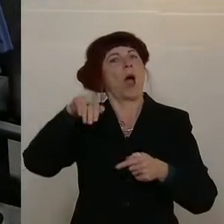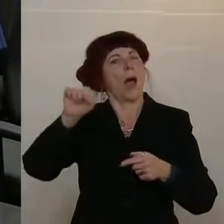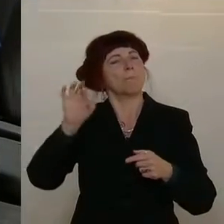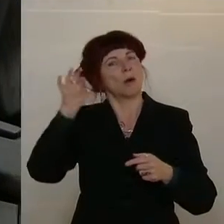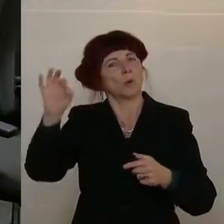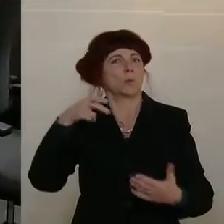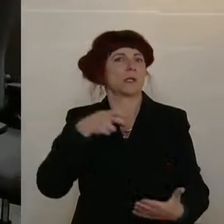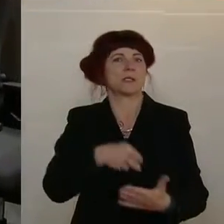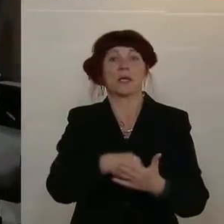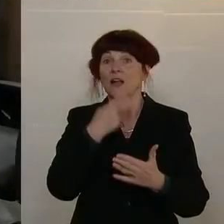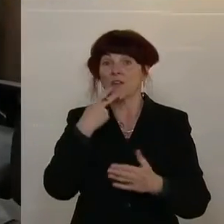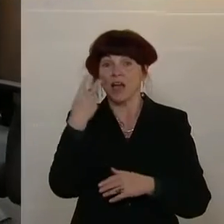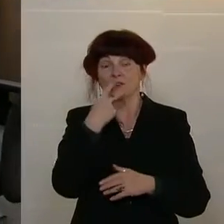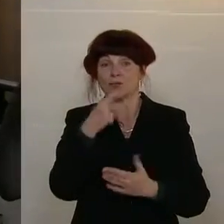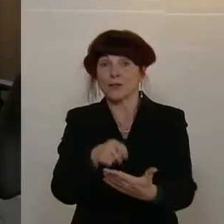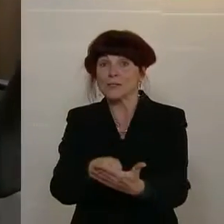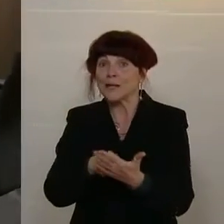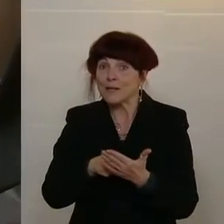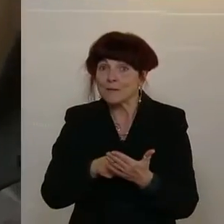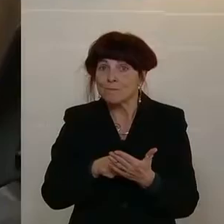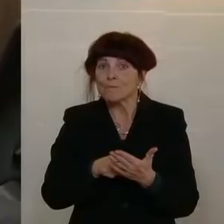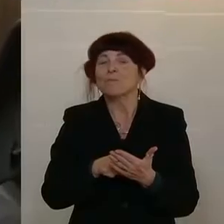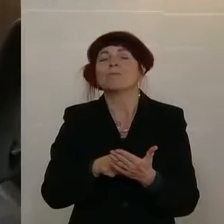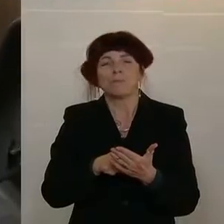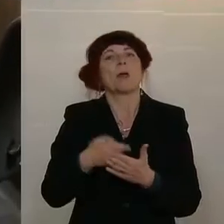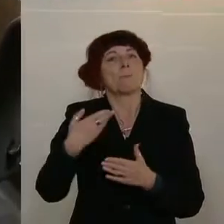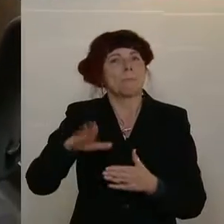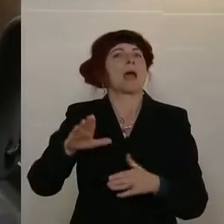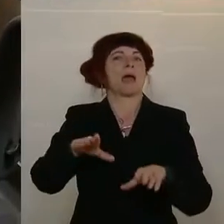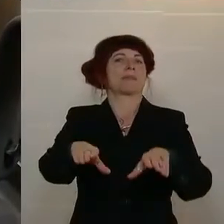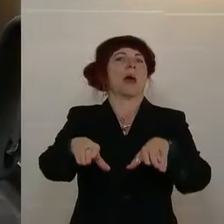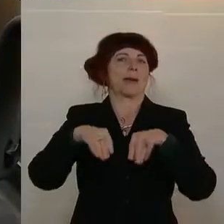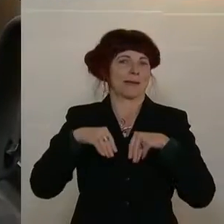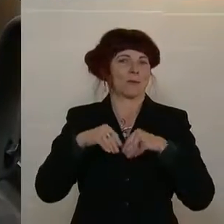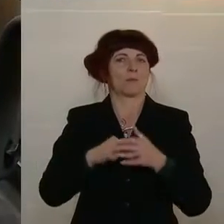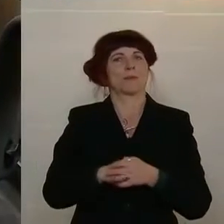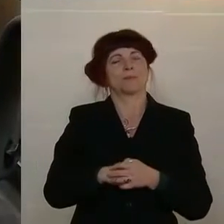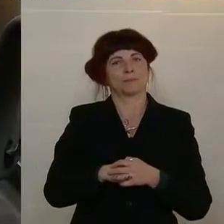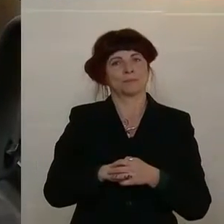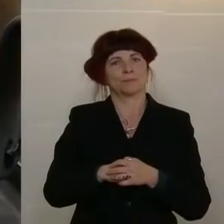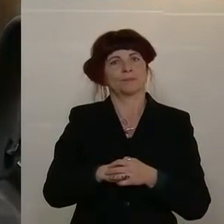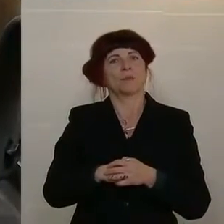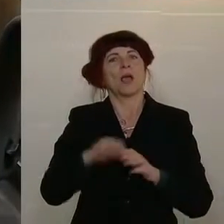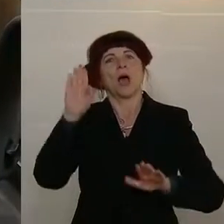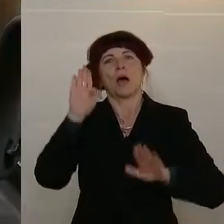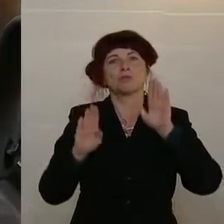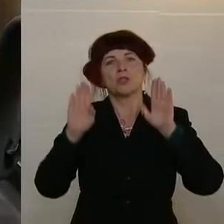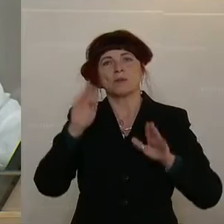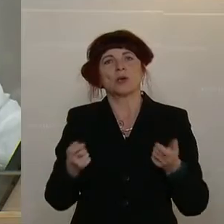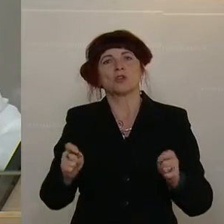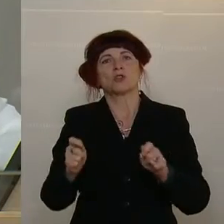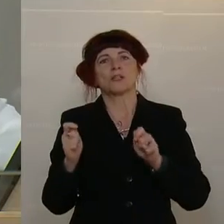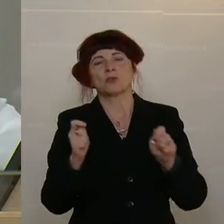stimmt dem zu? Das ist mit Mehrheit so angenommen. Abstimmung über den